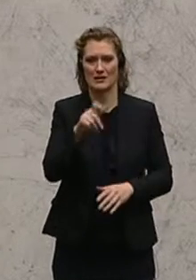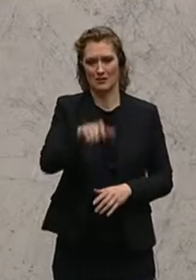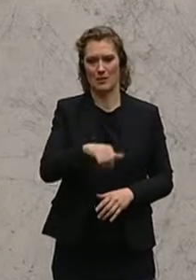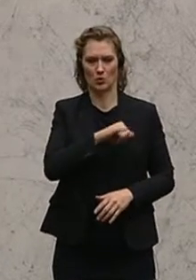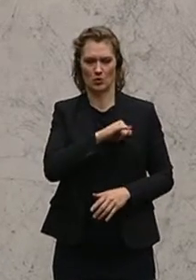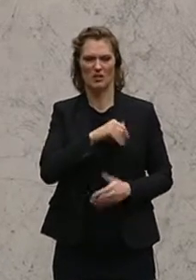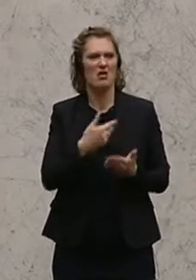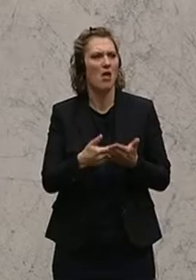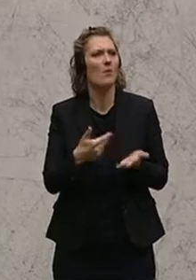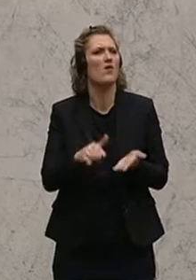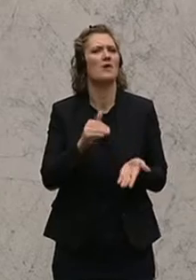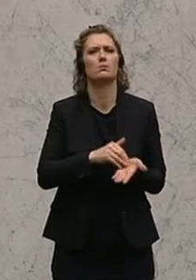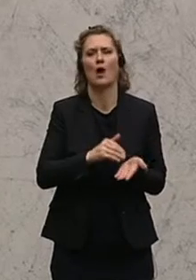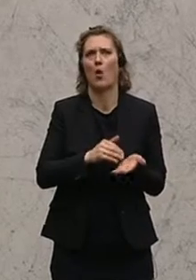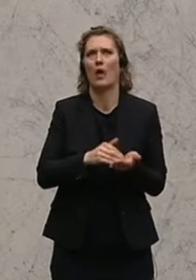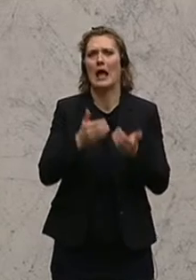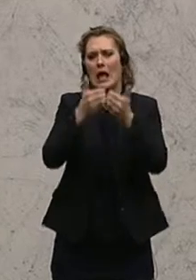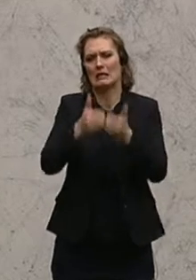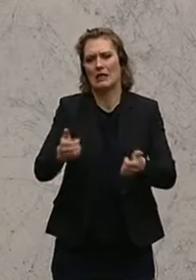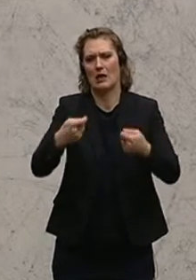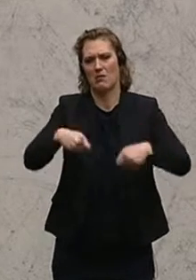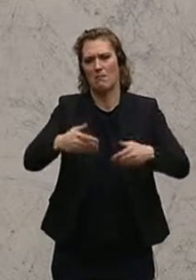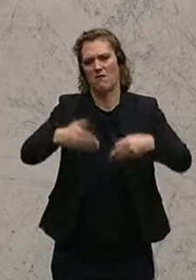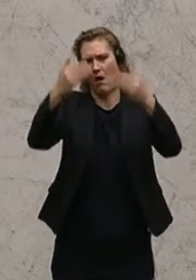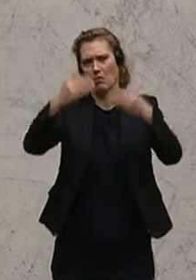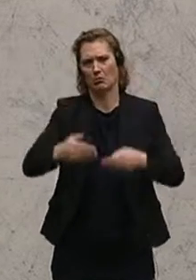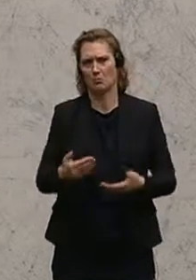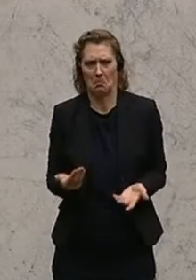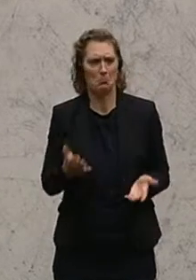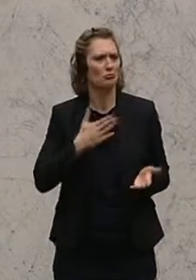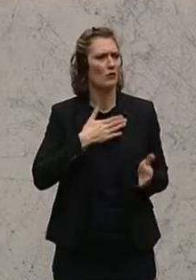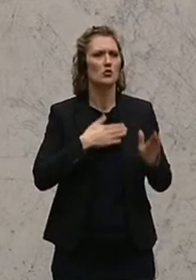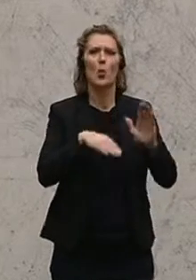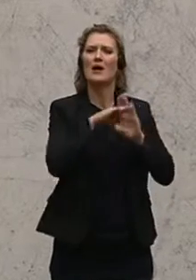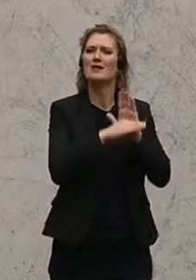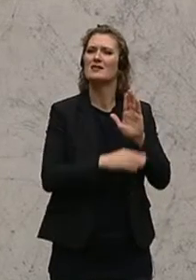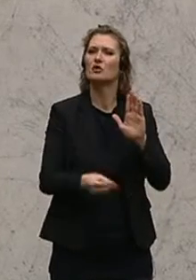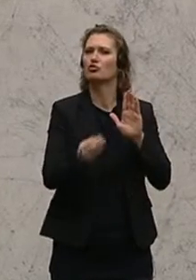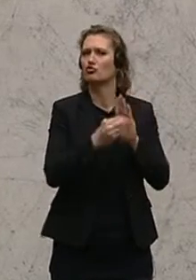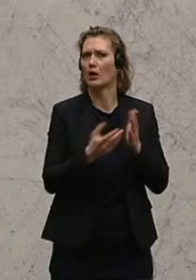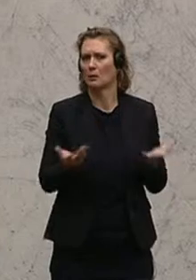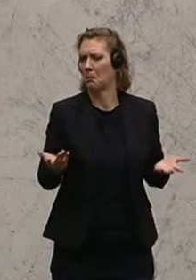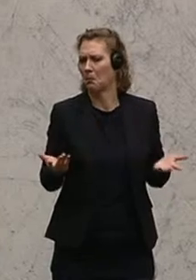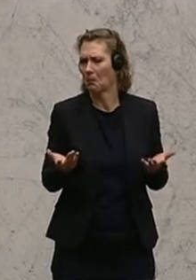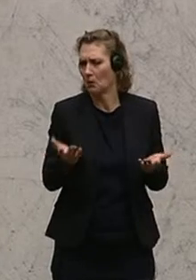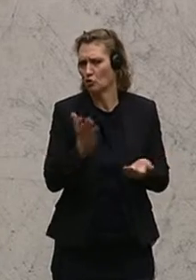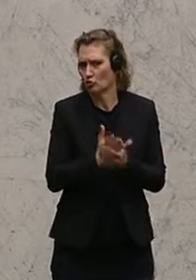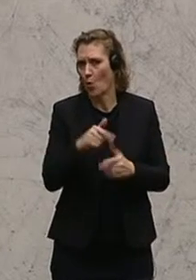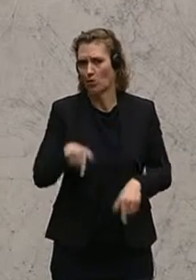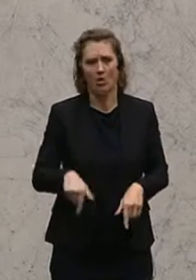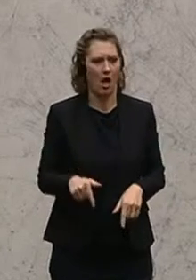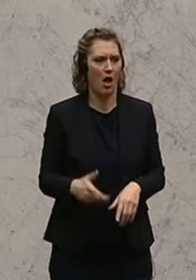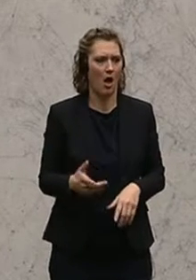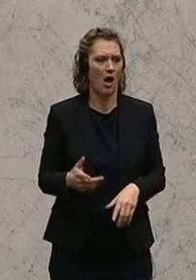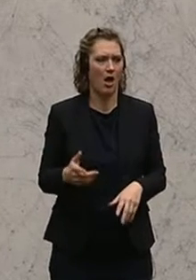werden können. Dazu brauche ich keine Trennwand, das ist etwas, was medienrechtlich schon längst geklärt ist, was im Gesetz steht. Also das ist etwas, was ganz klar ist. Und hier schon halt